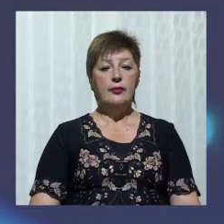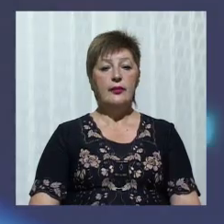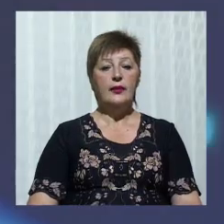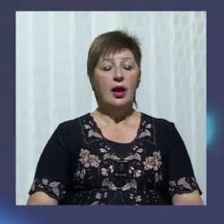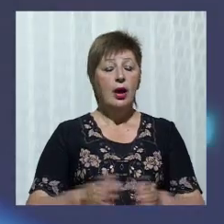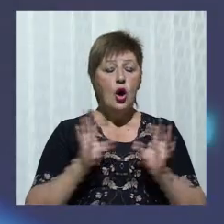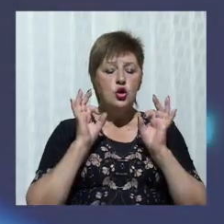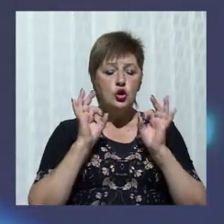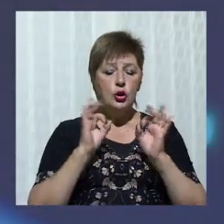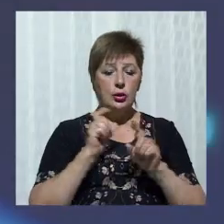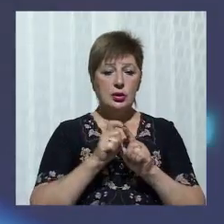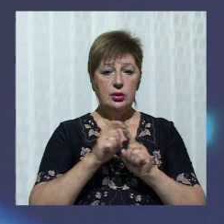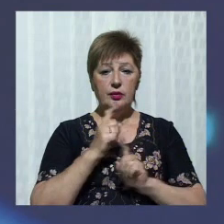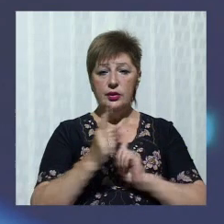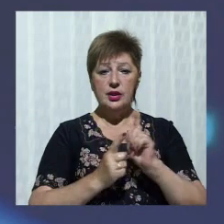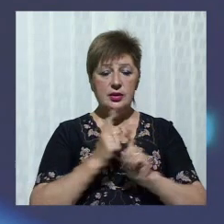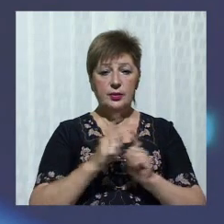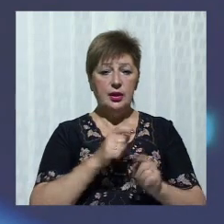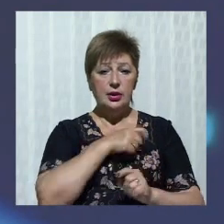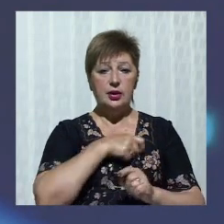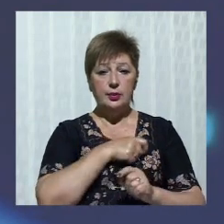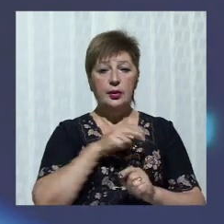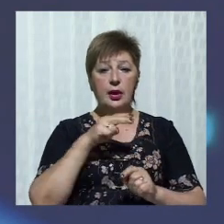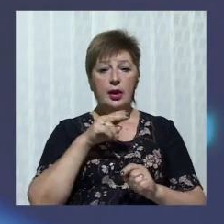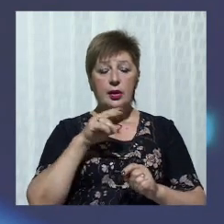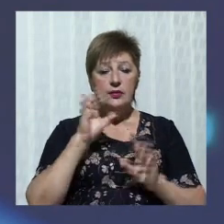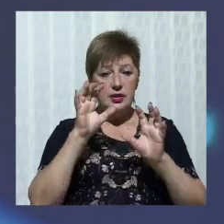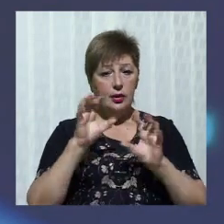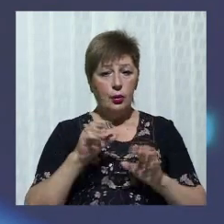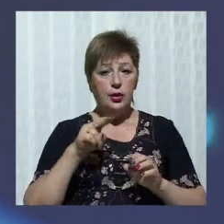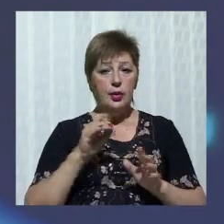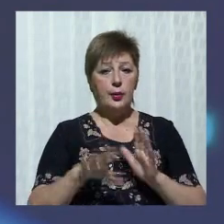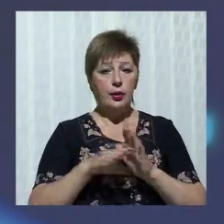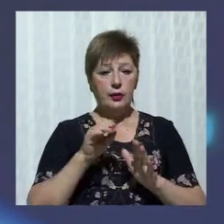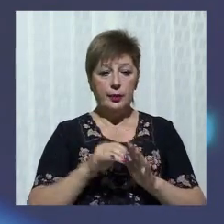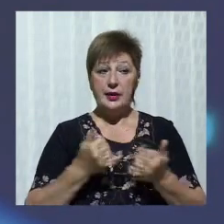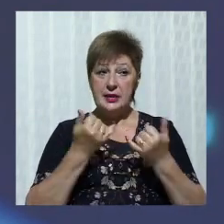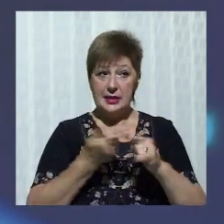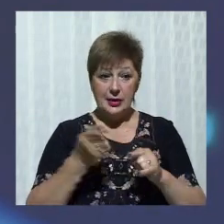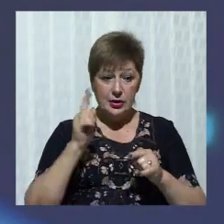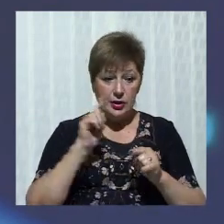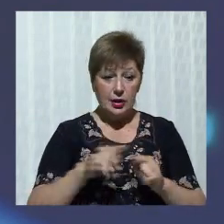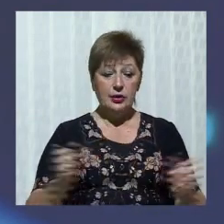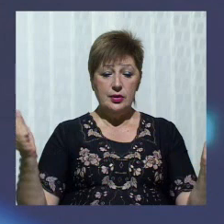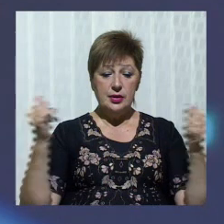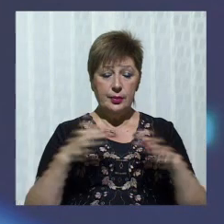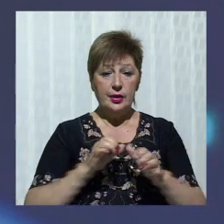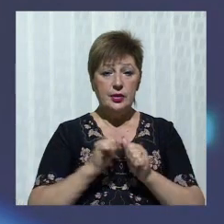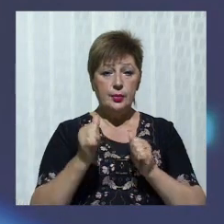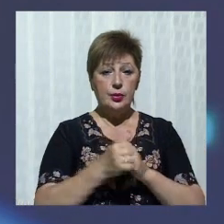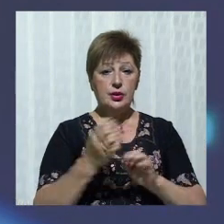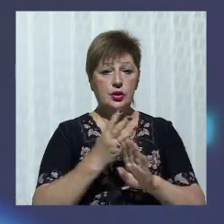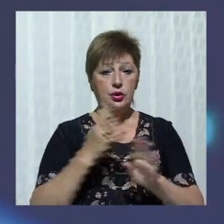Жодного слова не змінили депутати в законі про вибори. Заради нього вони зібралися сьогодні на позачергове засідання.